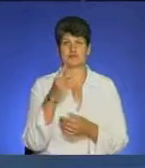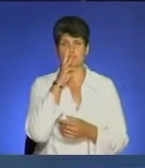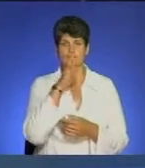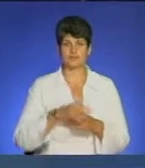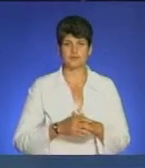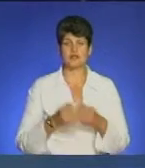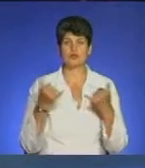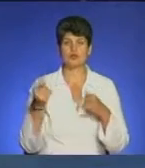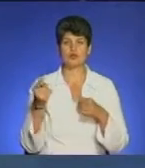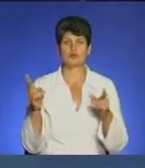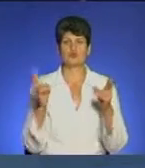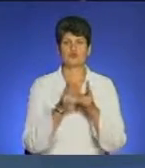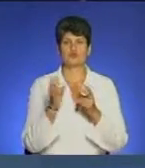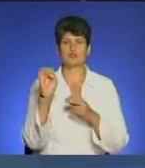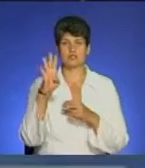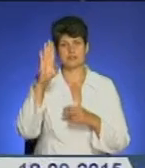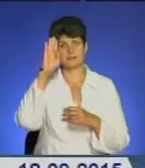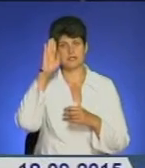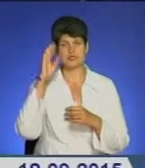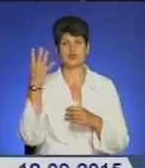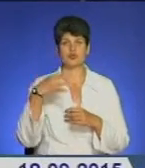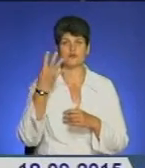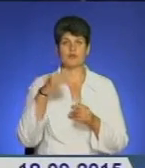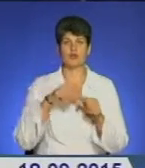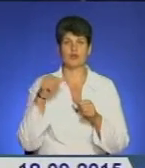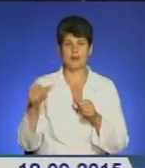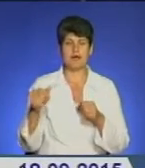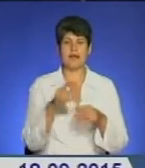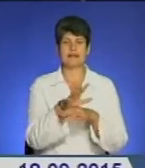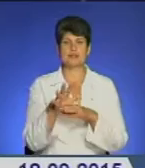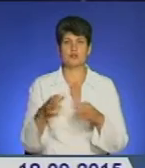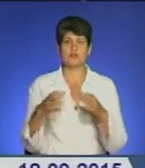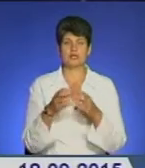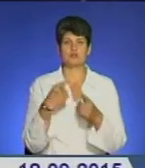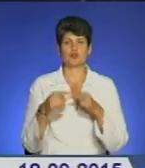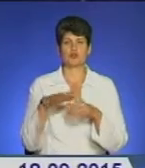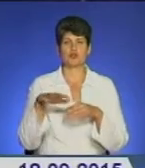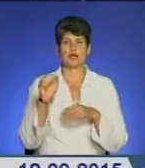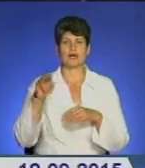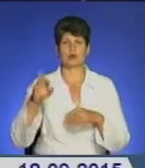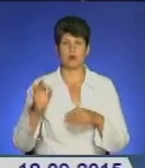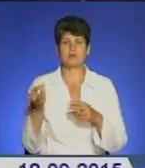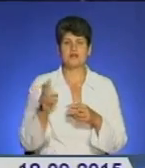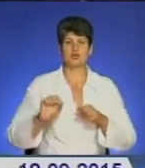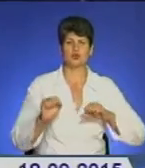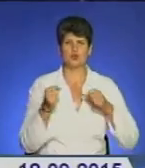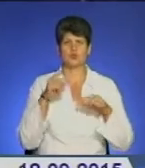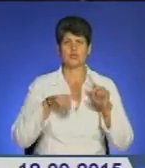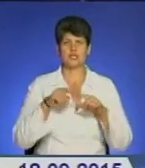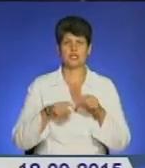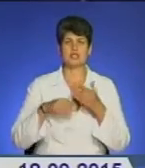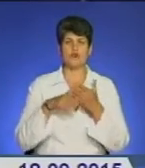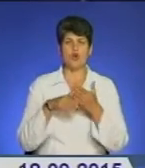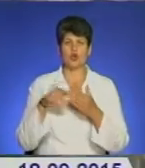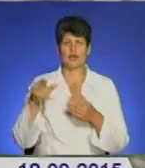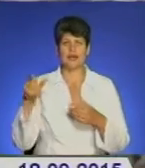Сьогодні Тернопіль зустрів 14 бійців 44-ї окремої артилерійської бригади, які повернулися із зони АТО. Прийшли друзі, рідні волонтери. Воїни